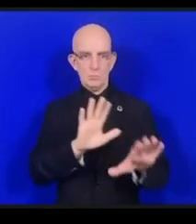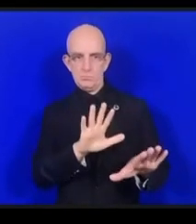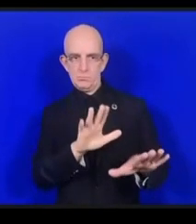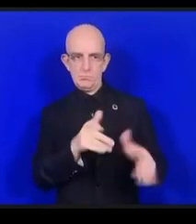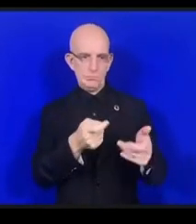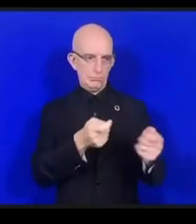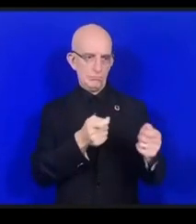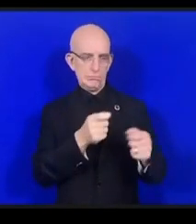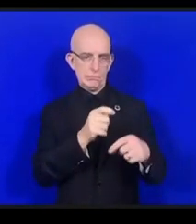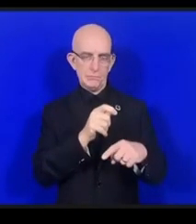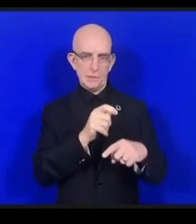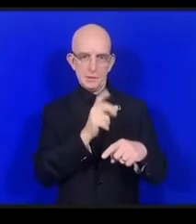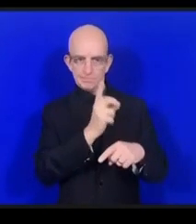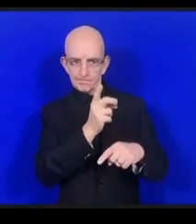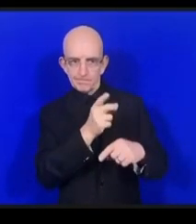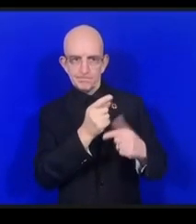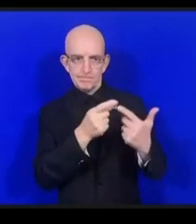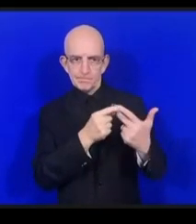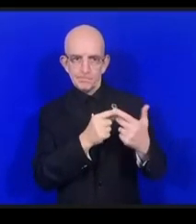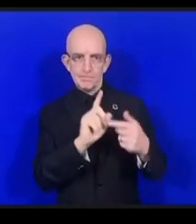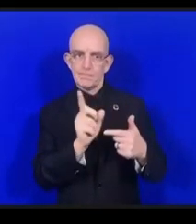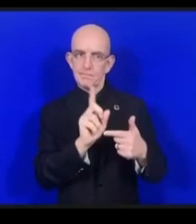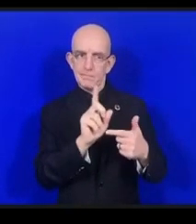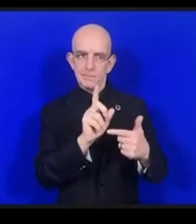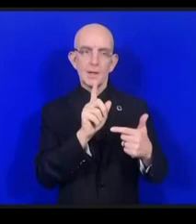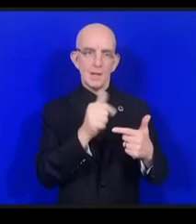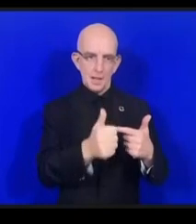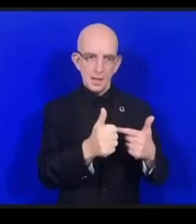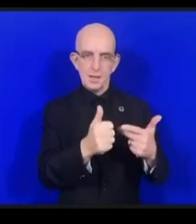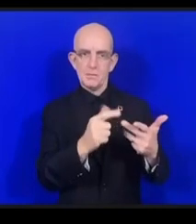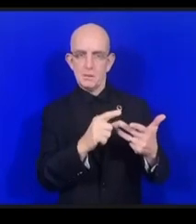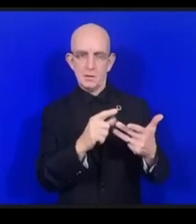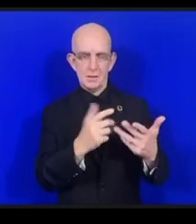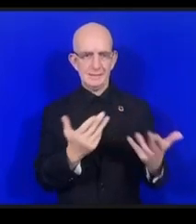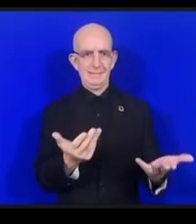comment peut-on assumer ce rôle de défense